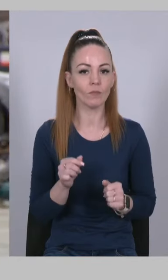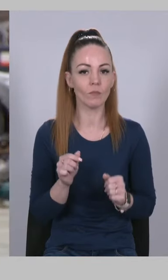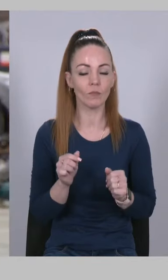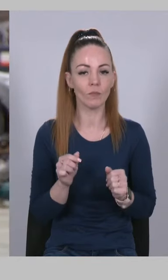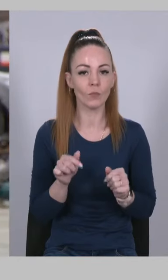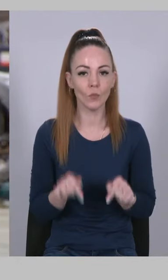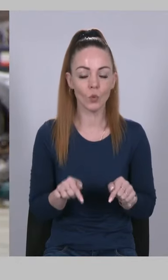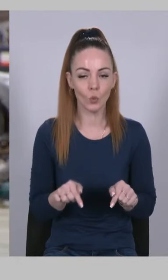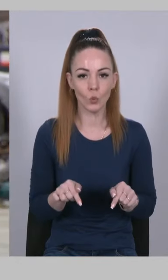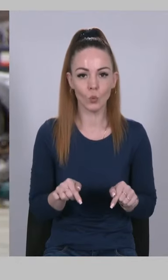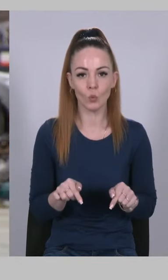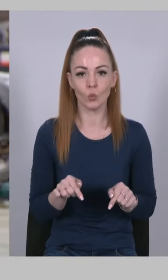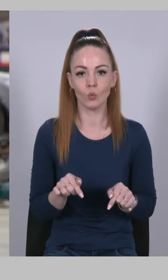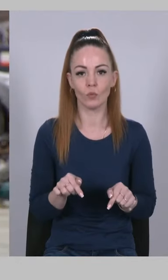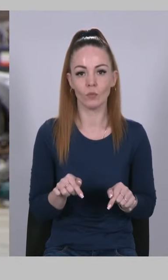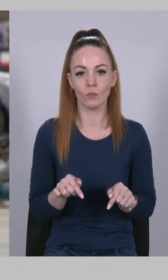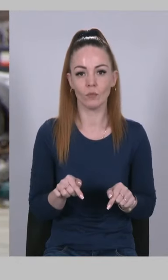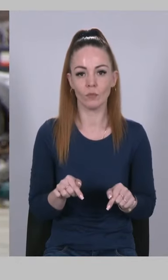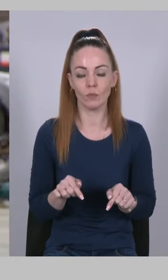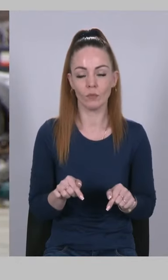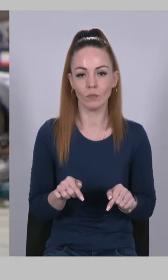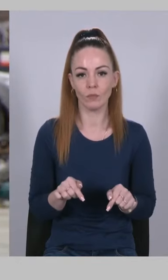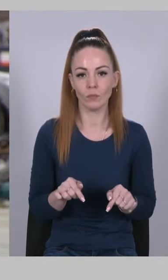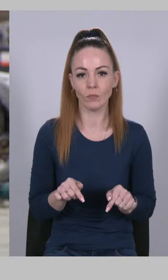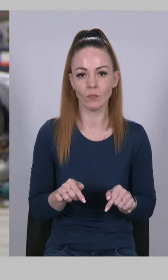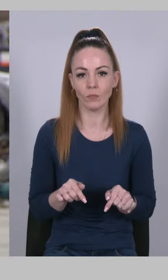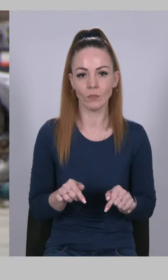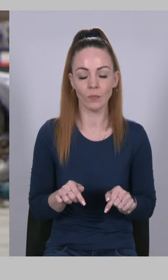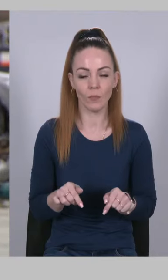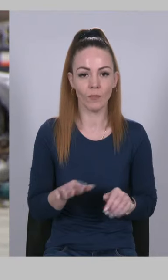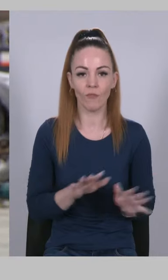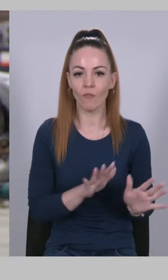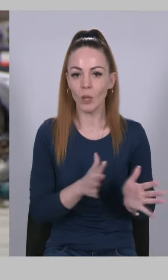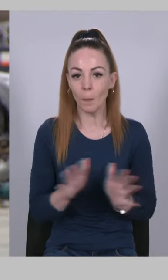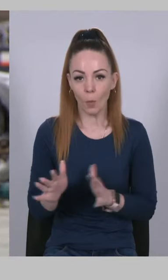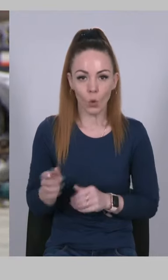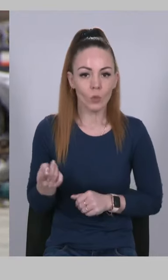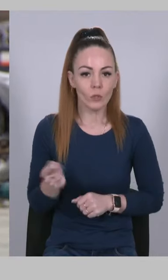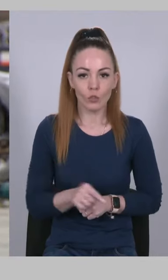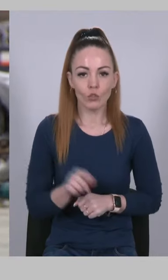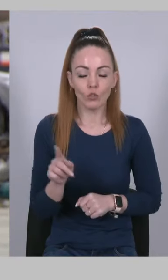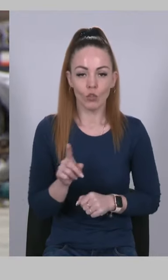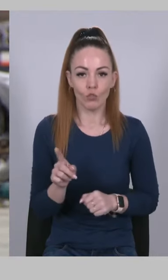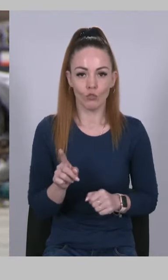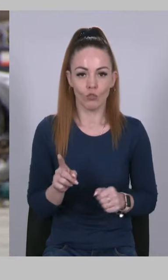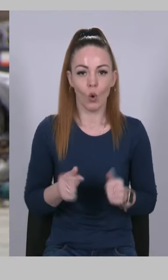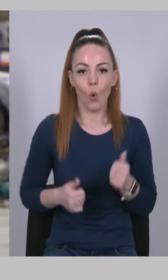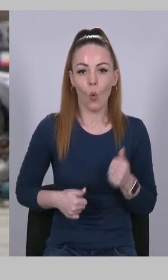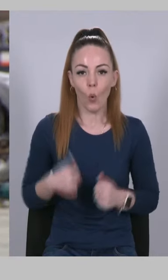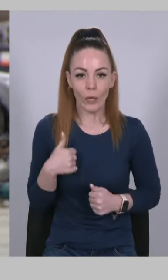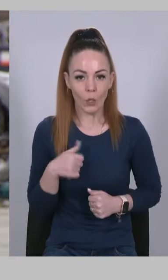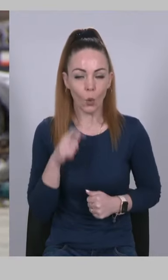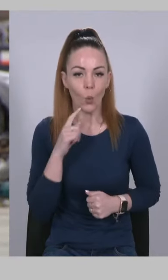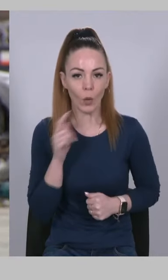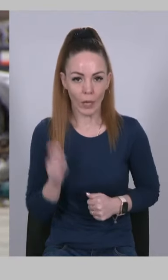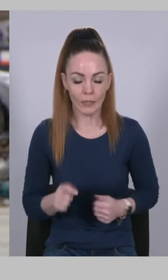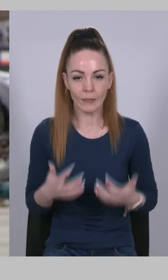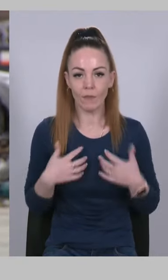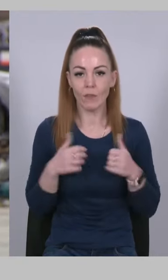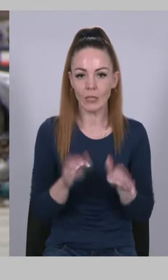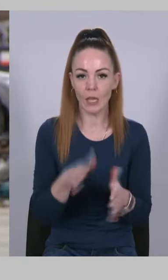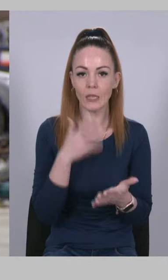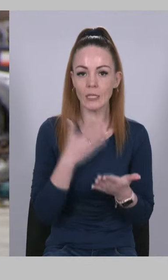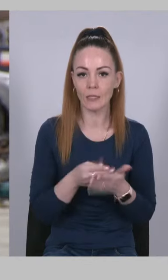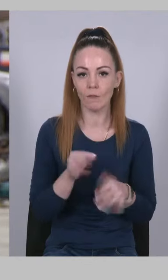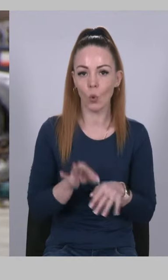Тут відбулося те, що мужні та горді українці віддали своє тіло та